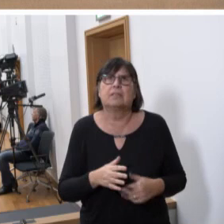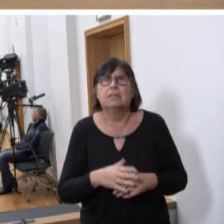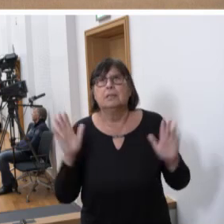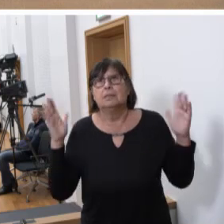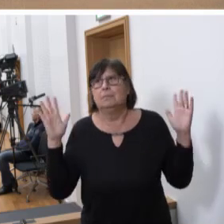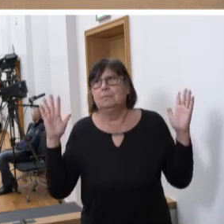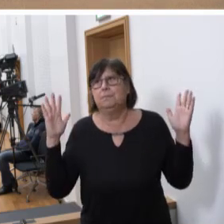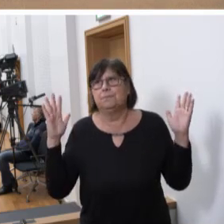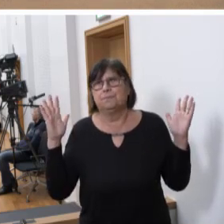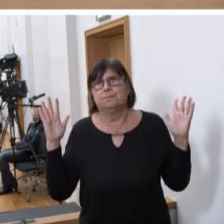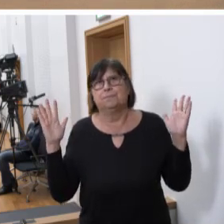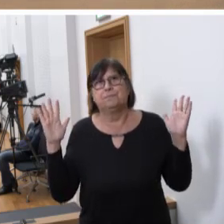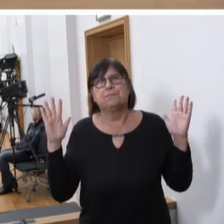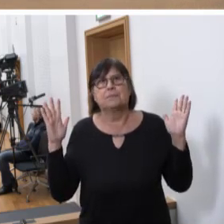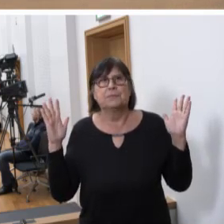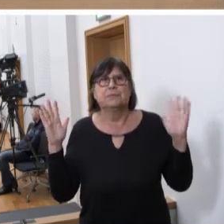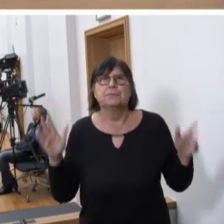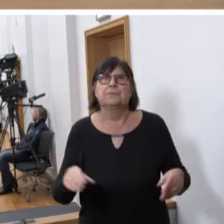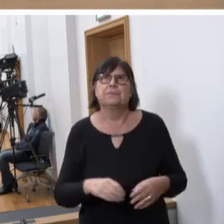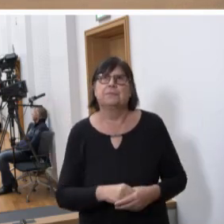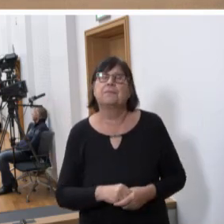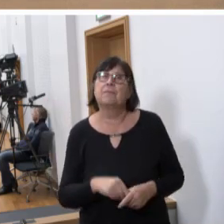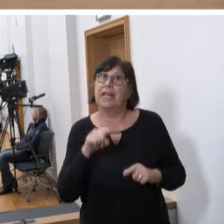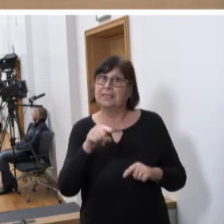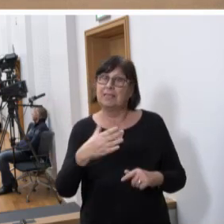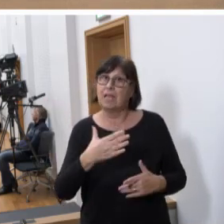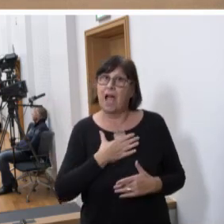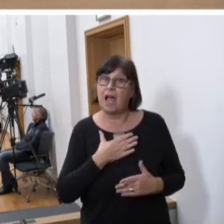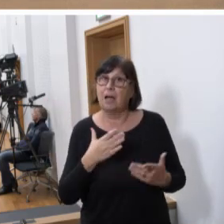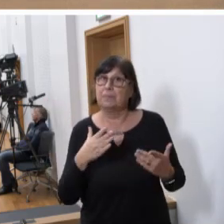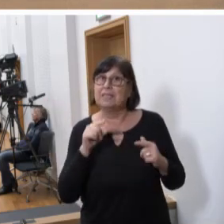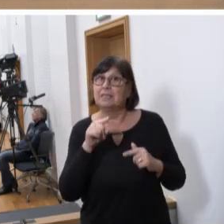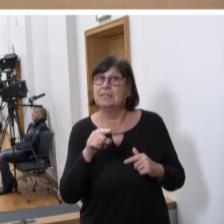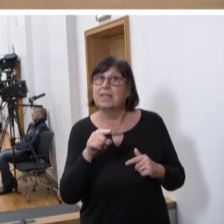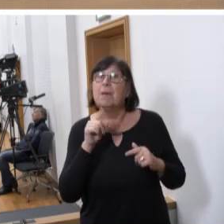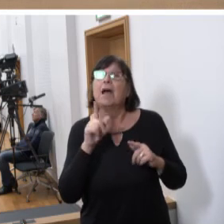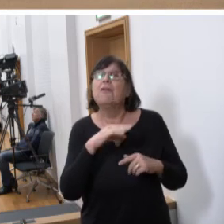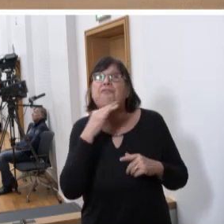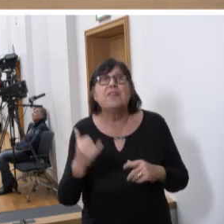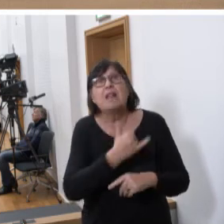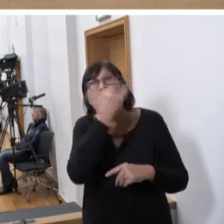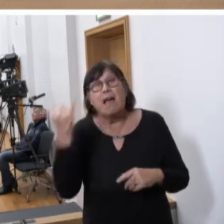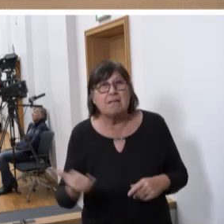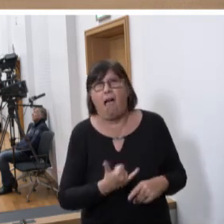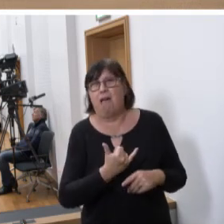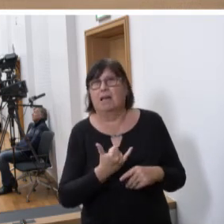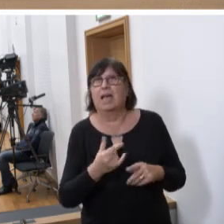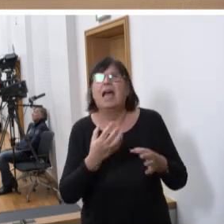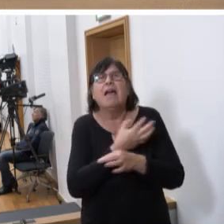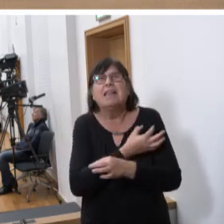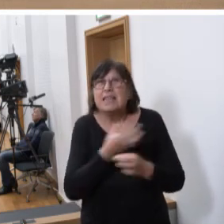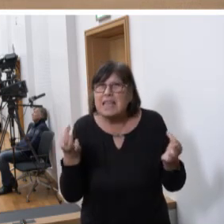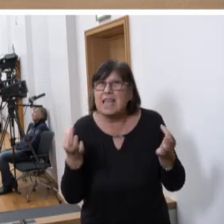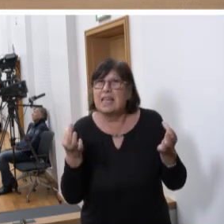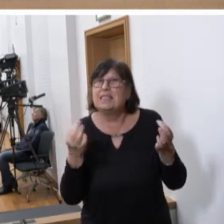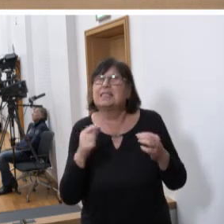über Jahre hinweg nichts im